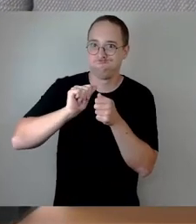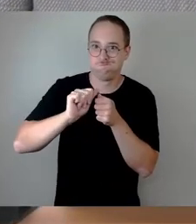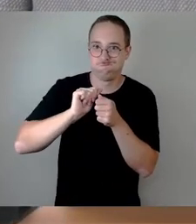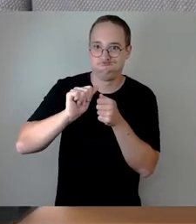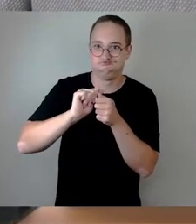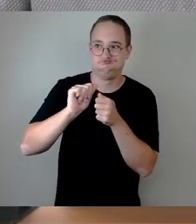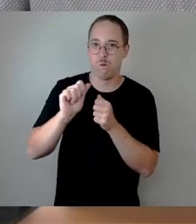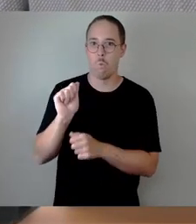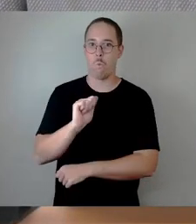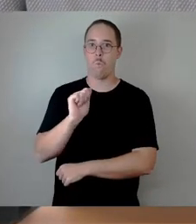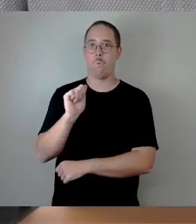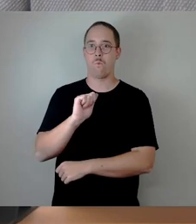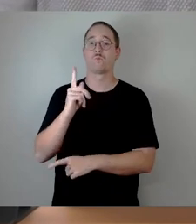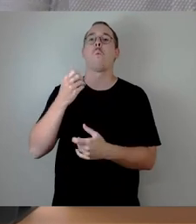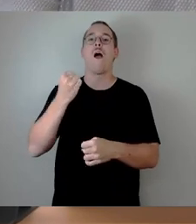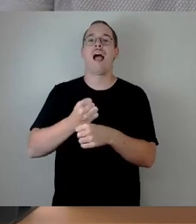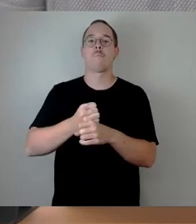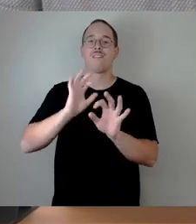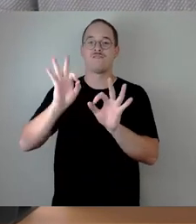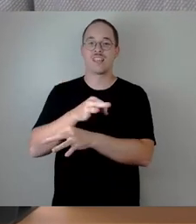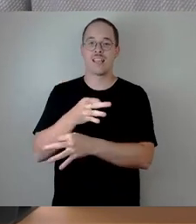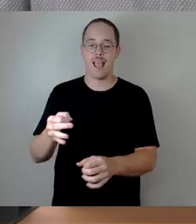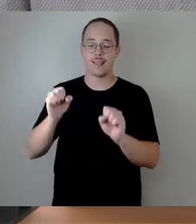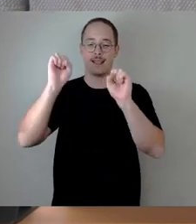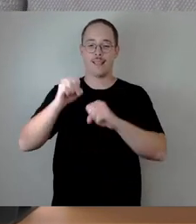Arbeitsfähigkeit einsteigen können.